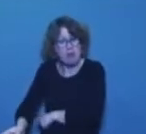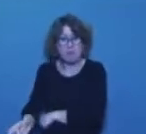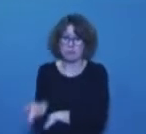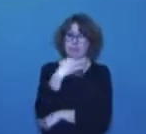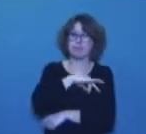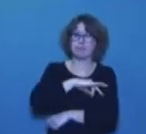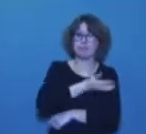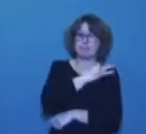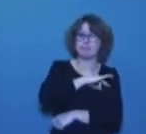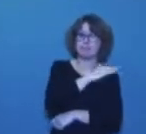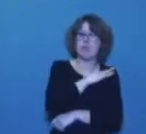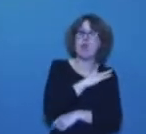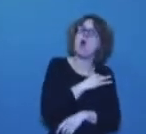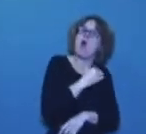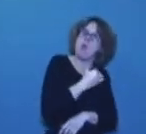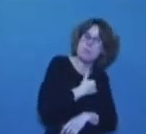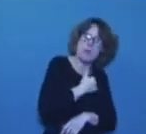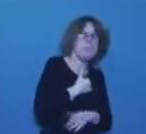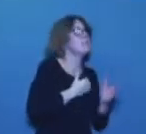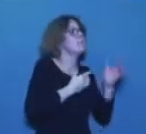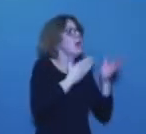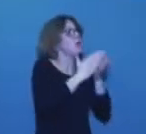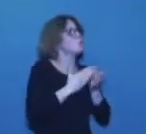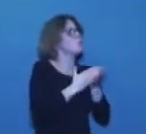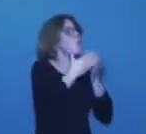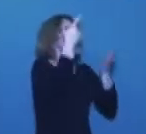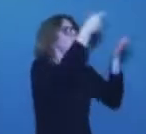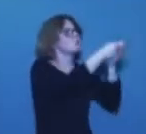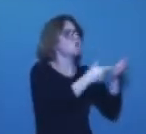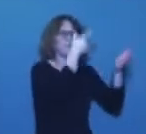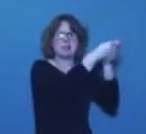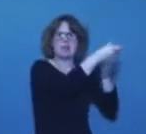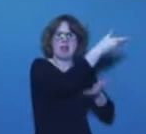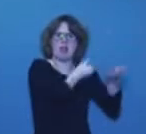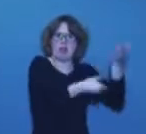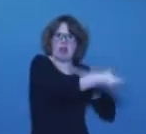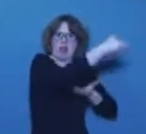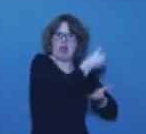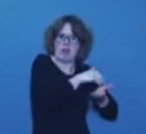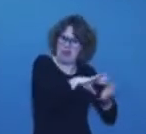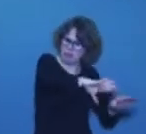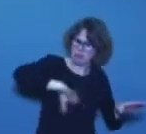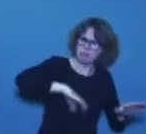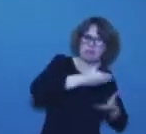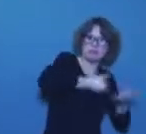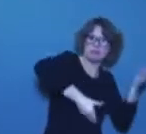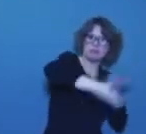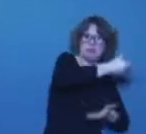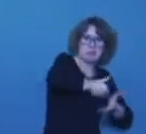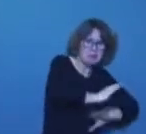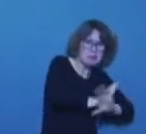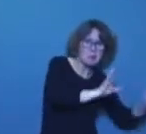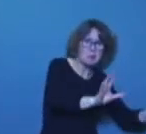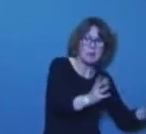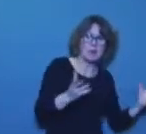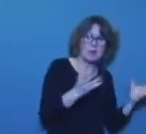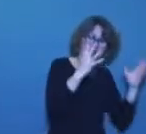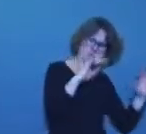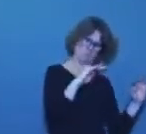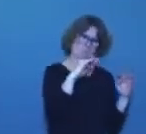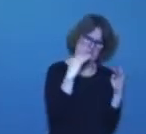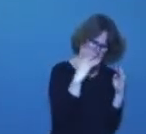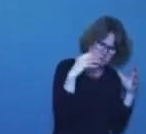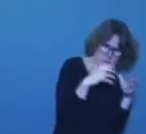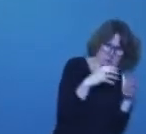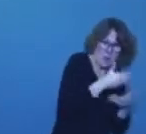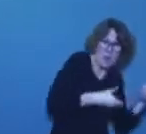ils rachètent leurs propres actions dans les grosses boîtes pour qu'ils aient moins à se distribuer entre... pardon, plus à se distribuer entre moins de personnes. Vous